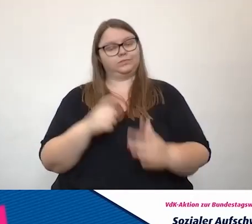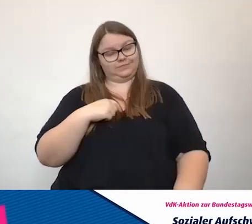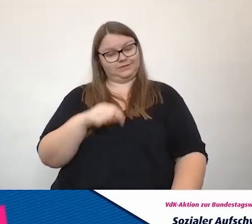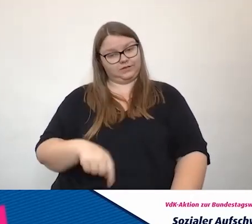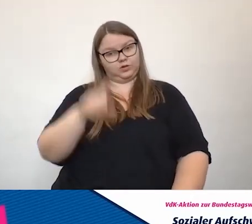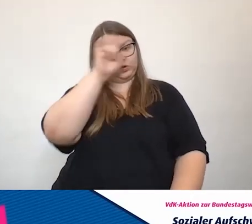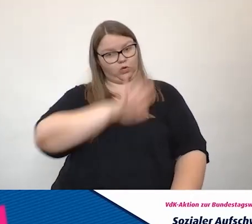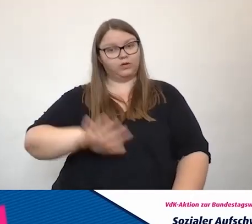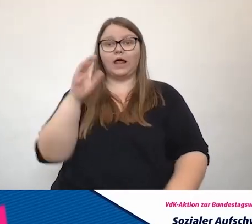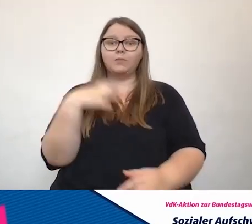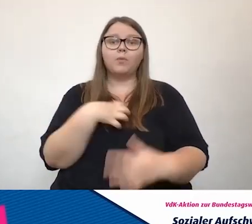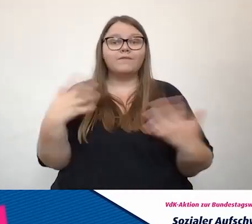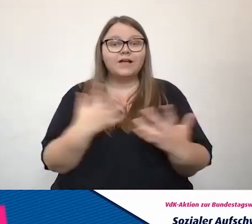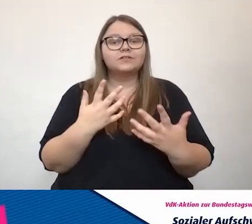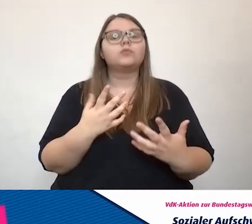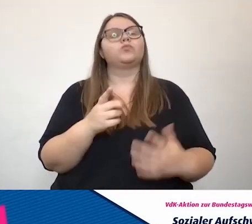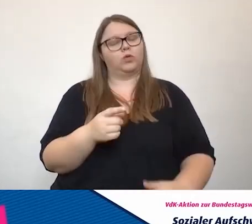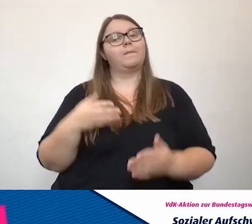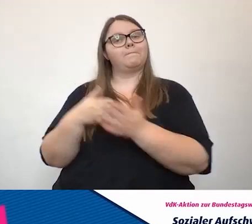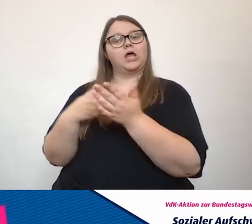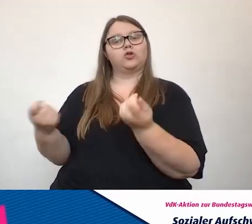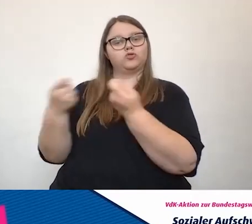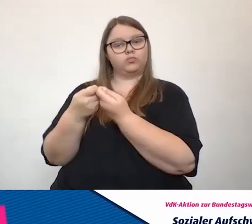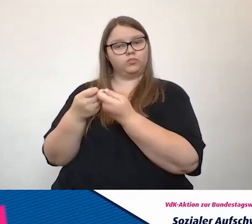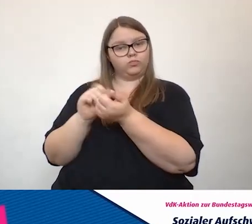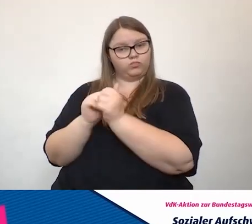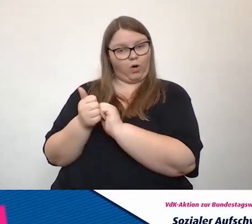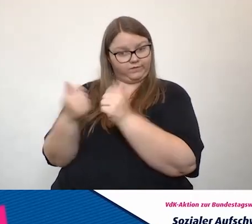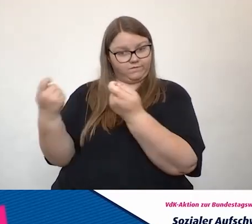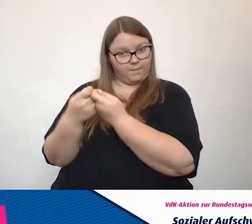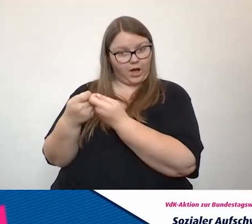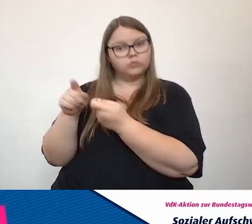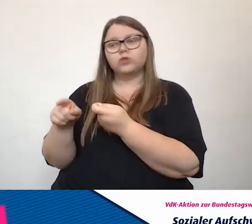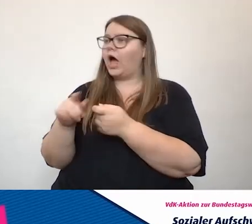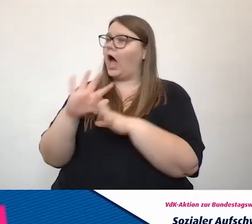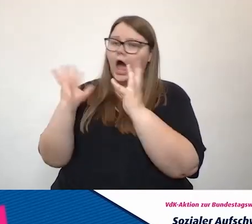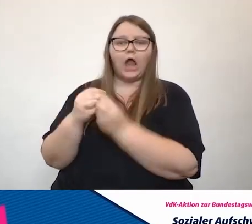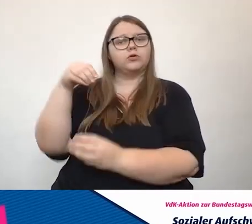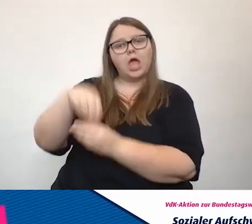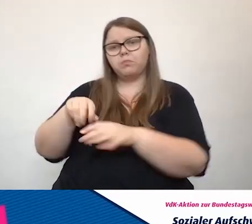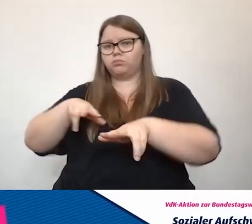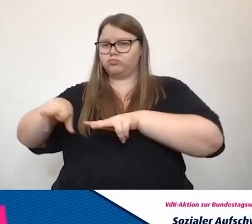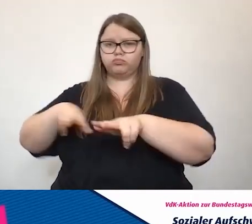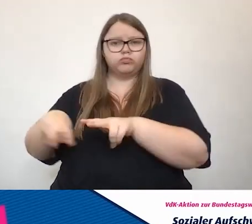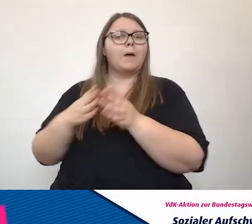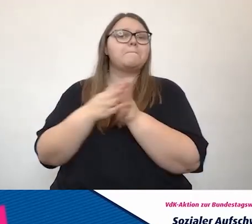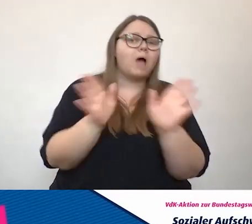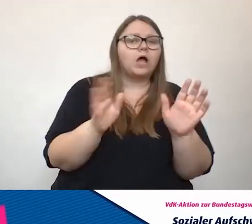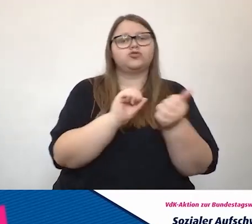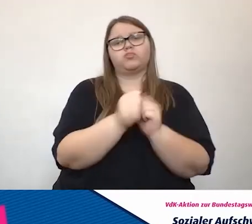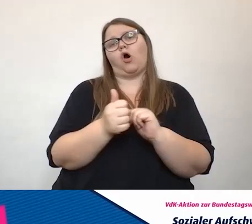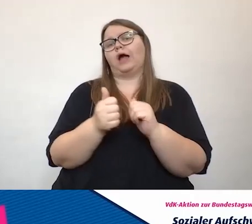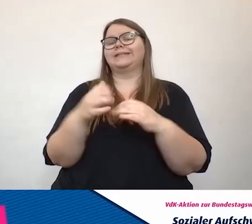dass natürlich in unserem Deutschen Behindertensportverband alles mitverarbeitet und organisiert wird. Breitensport, Rehasport,